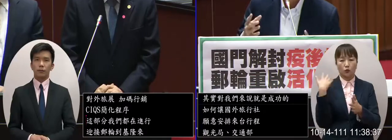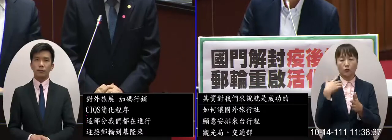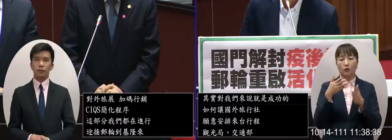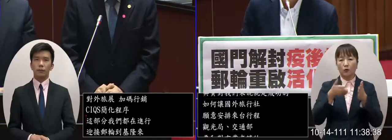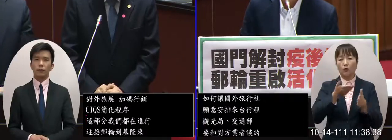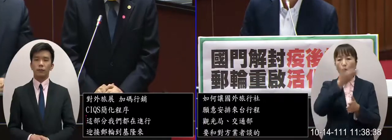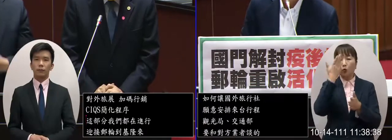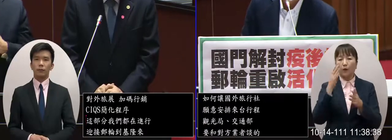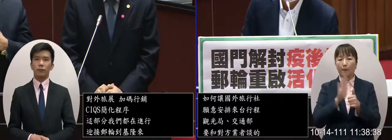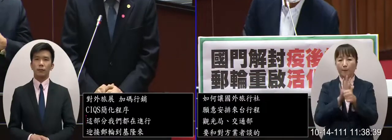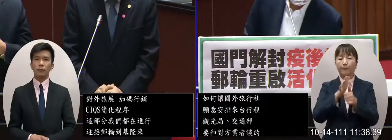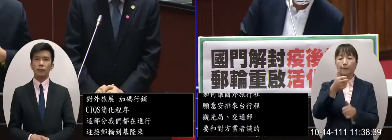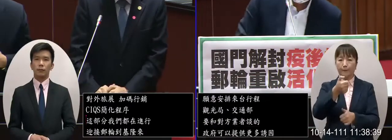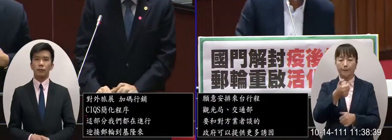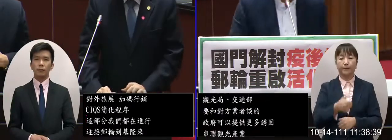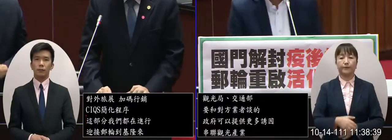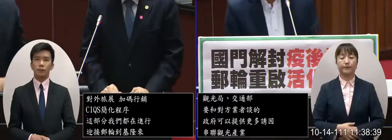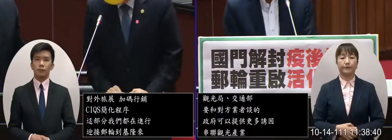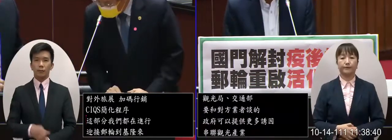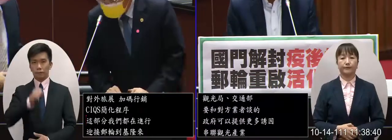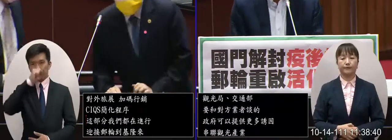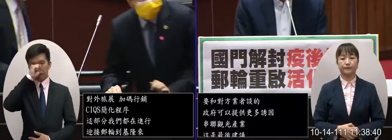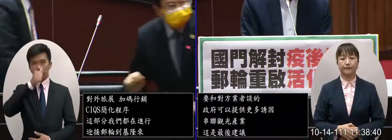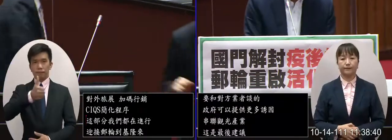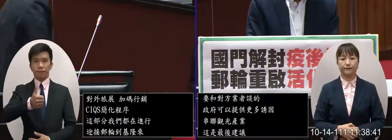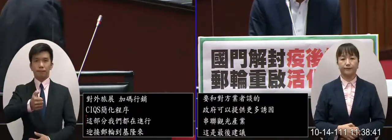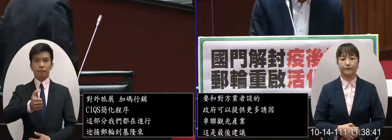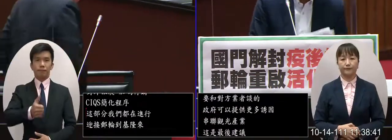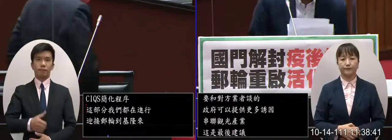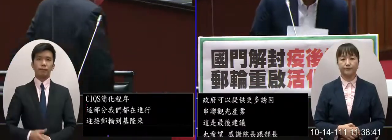來觀光旅遊的發展好 謝謝好 謝謝謝謝